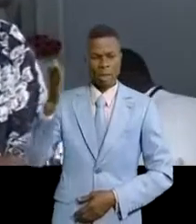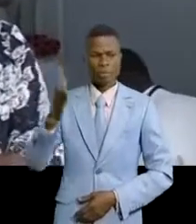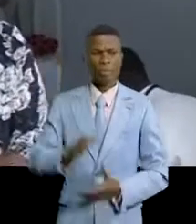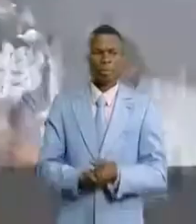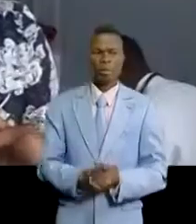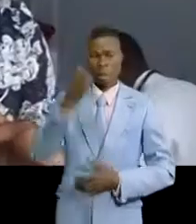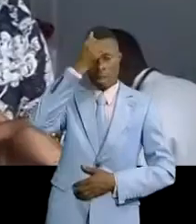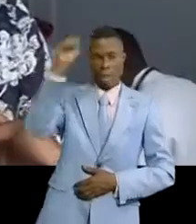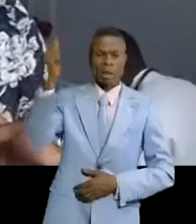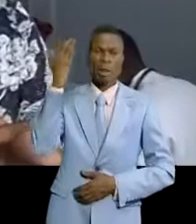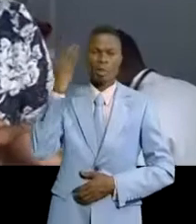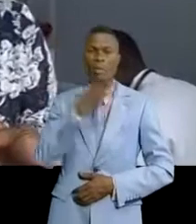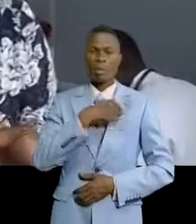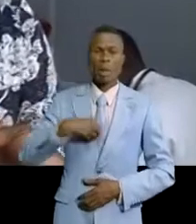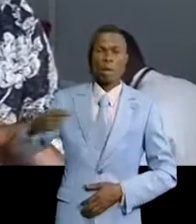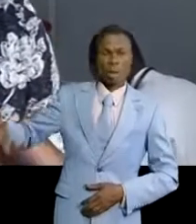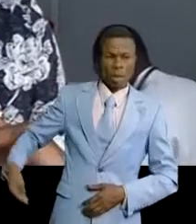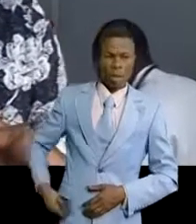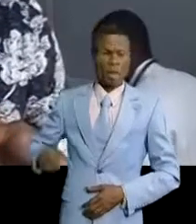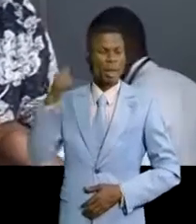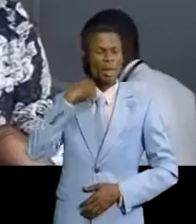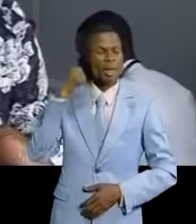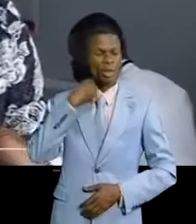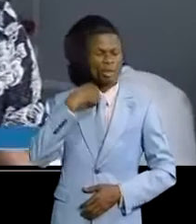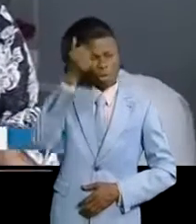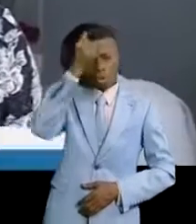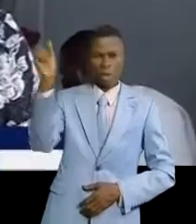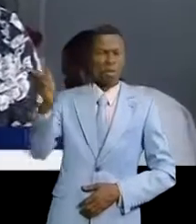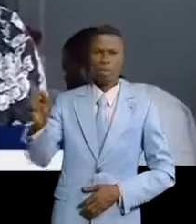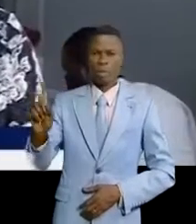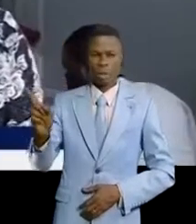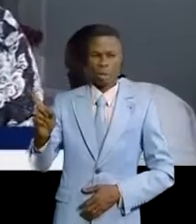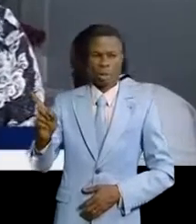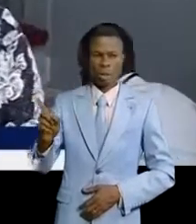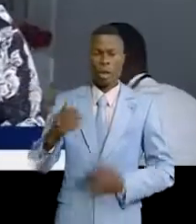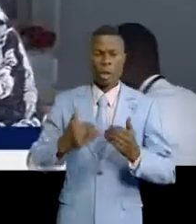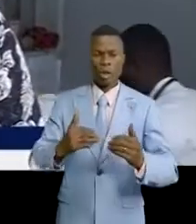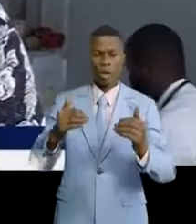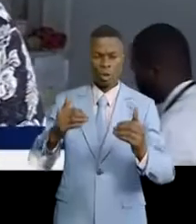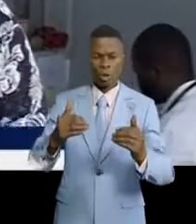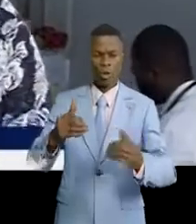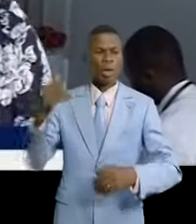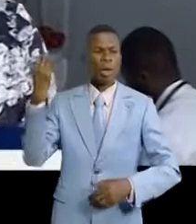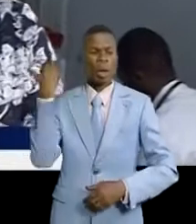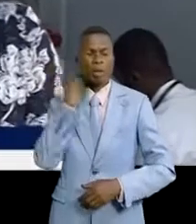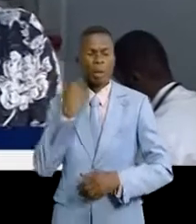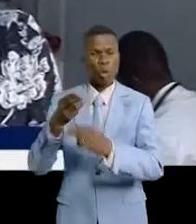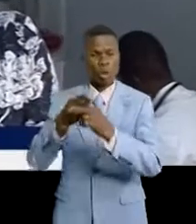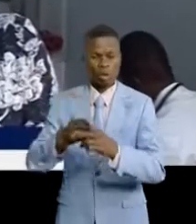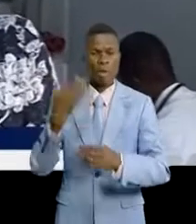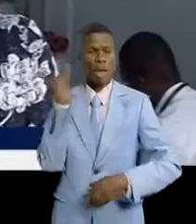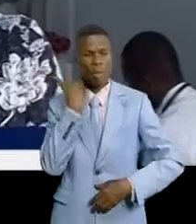les infirmiers, les administratifs, mais les médecins ne sont pas en grève. Donc la poursuite médicale des malades qui sont hospitalisés